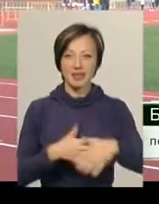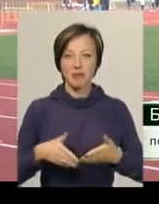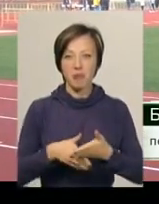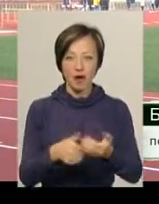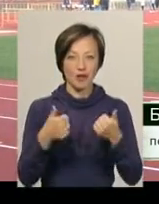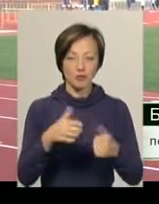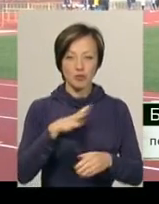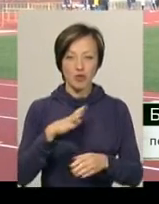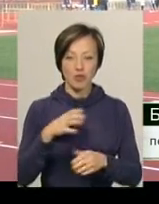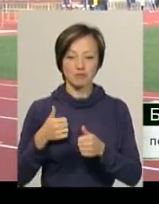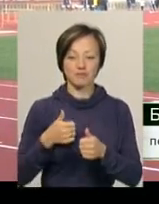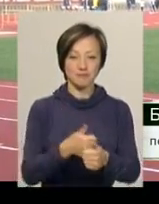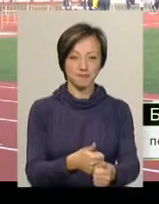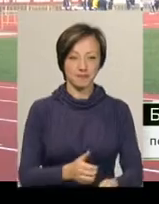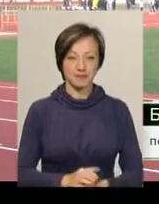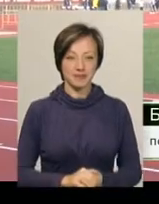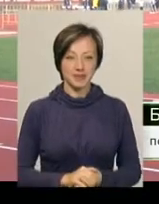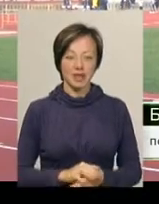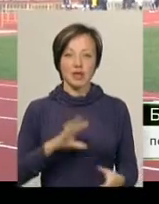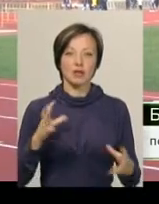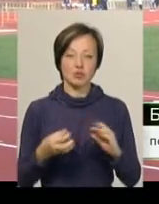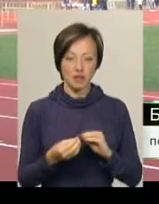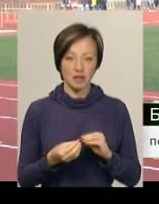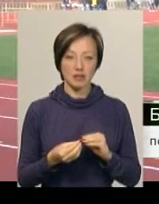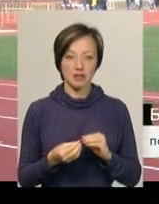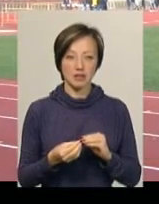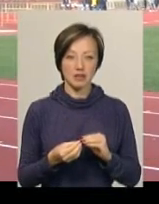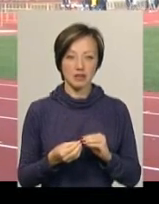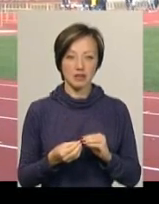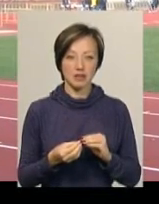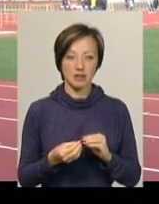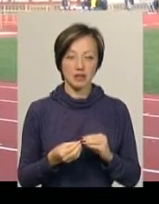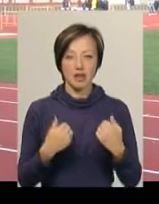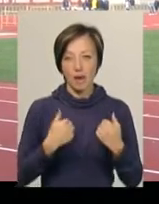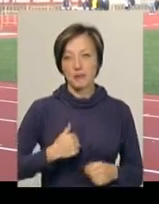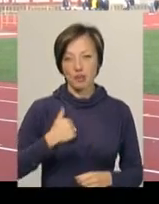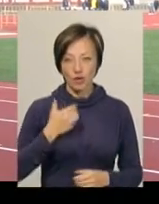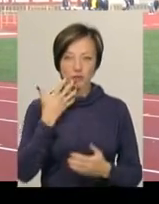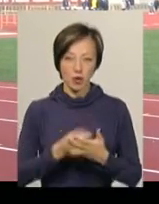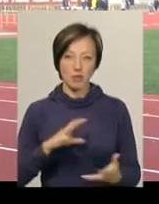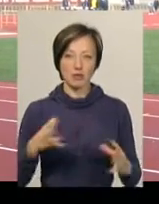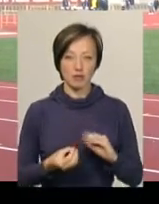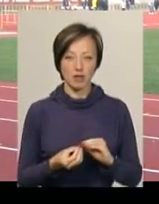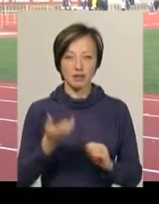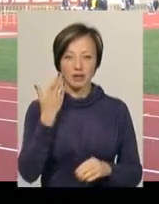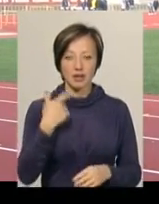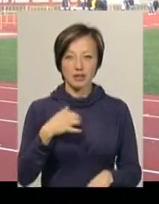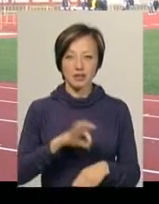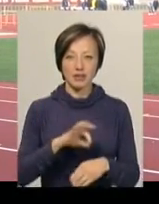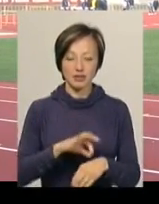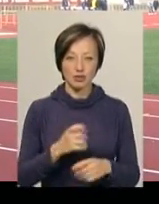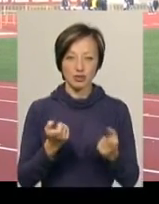бігти дуже добре було за вітром. Результат я дуже пишаюся своїм результатом після того, як я захворів.